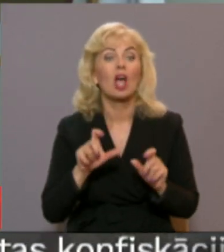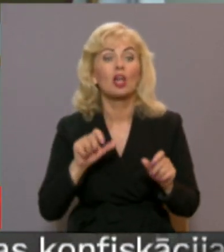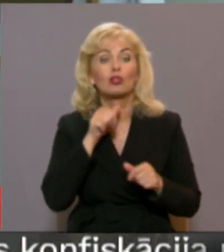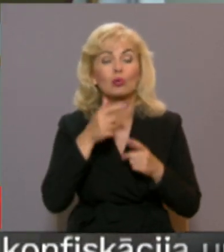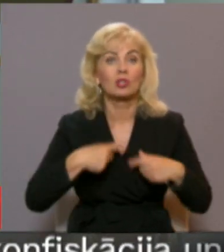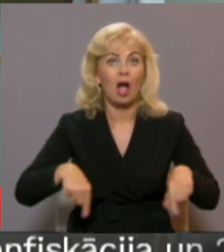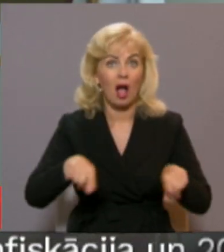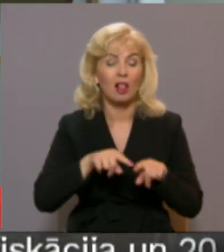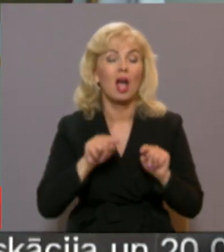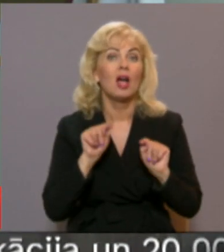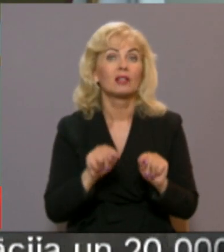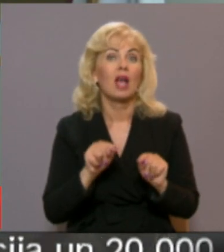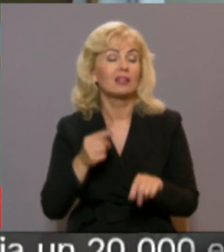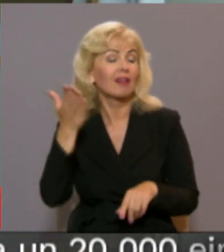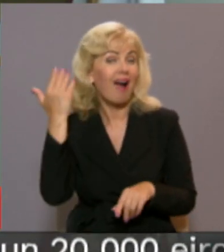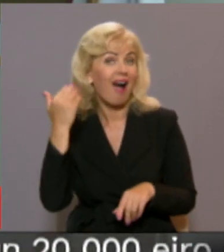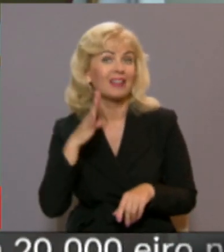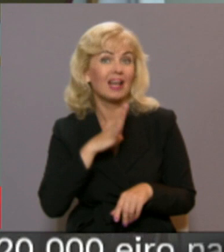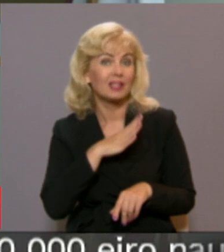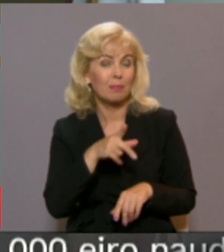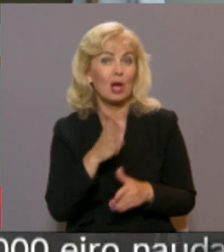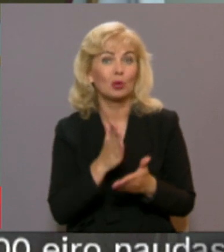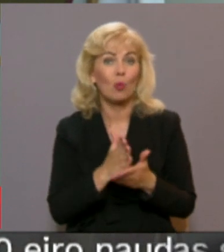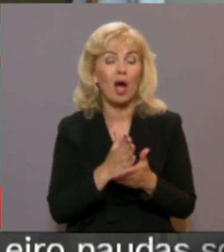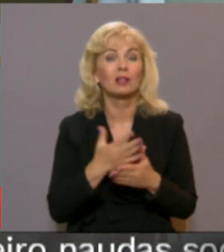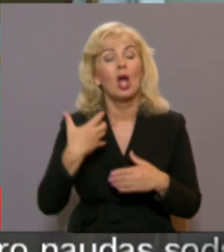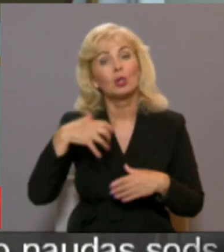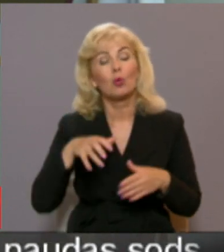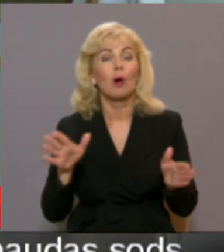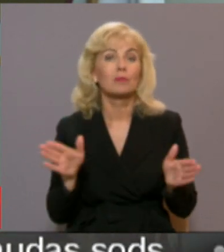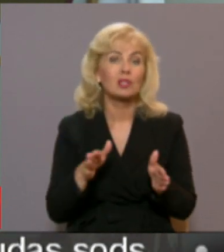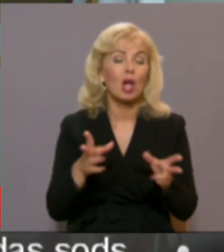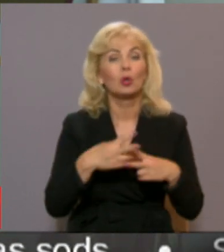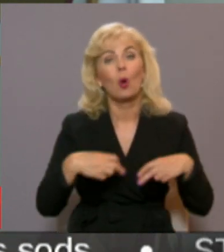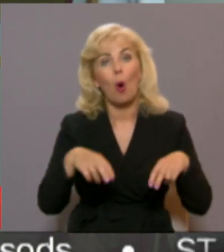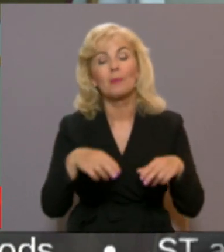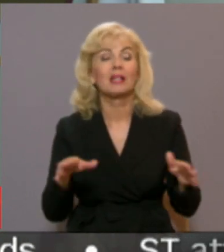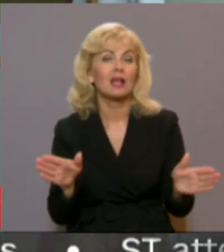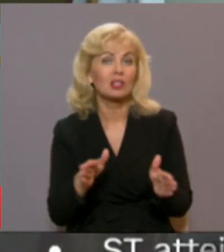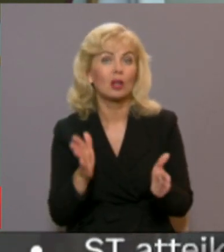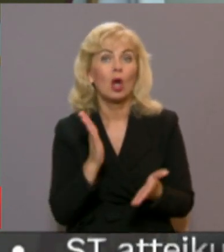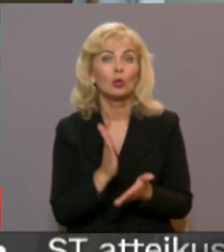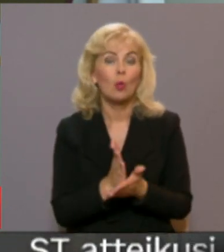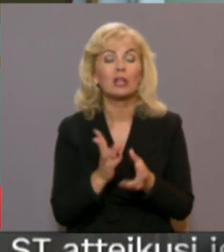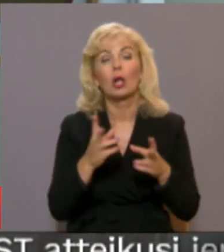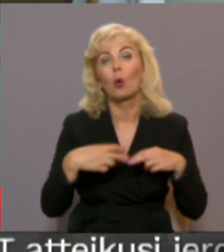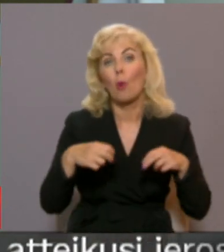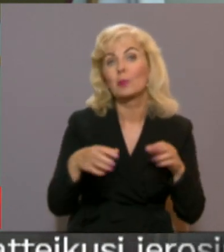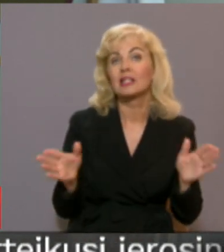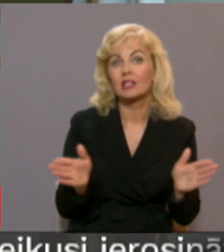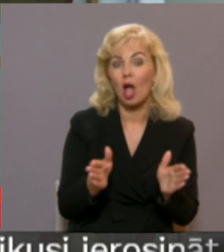te sēžu zālē, kur kādreiz notika domas sēdes, komiteja sēdes, komisijas sēdes, uz šobrīd notiek komisijas sēdes,